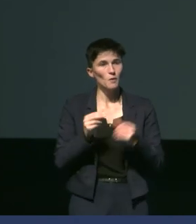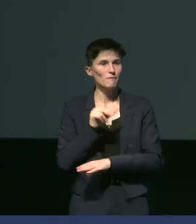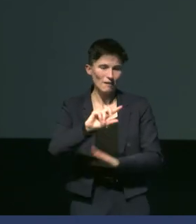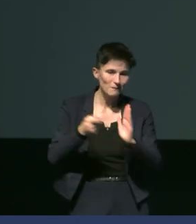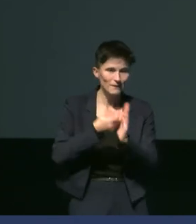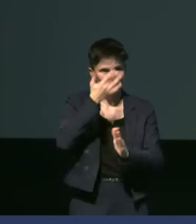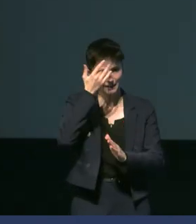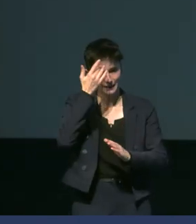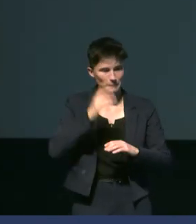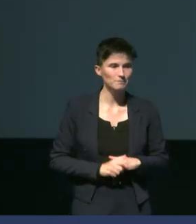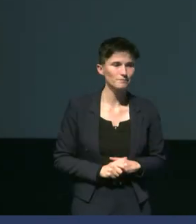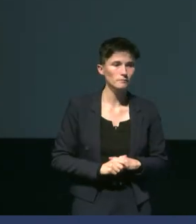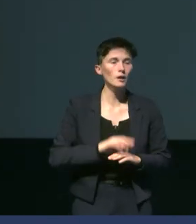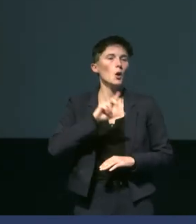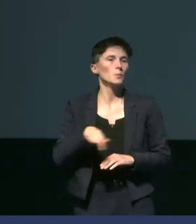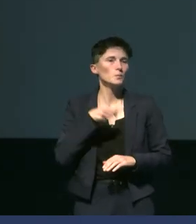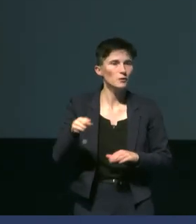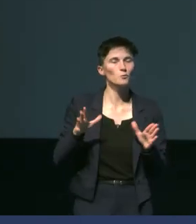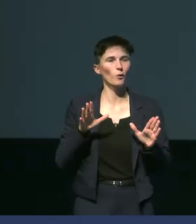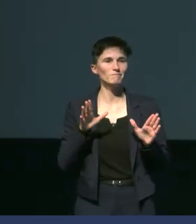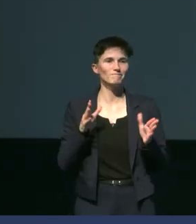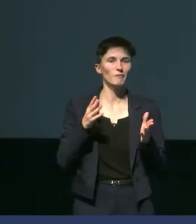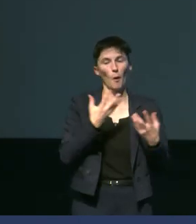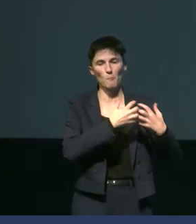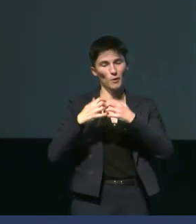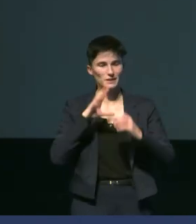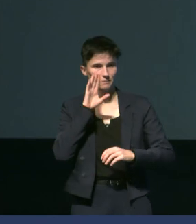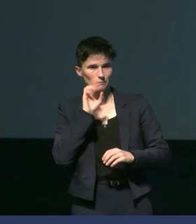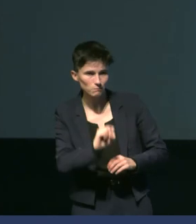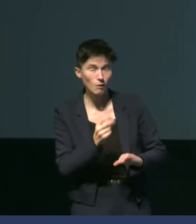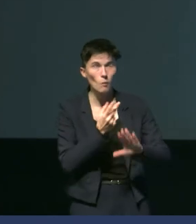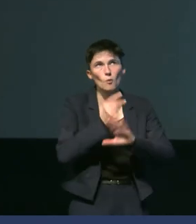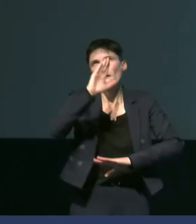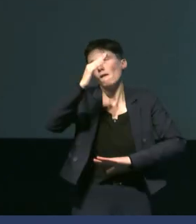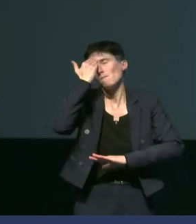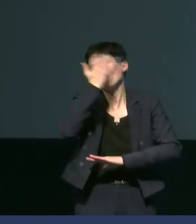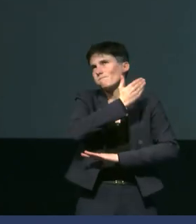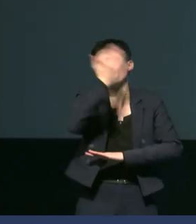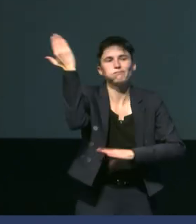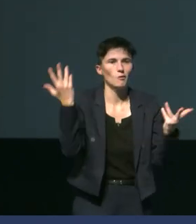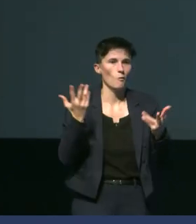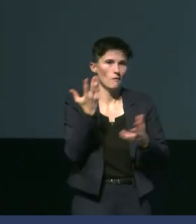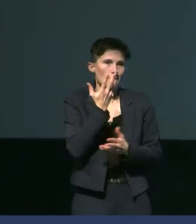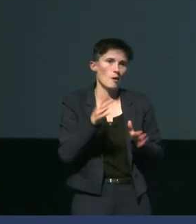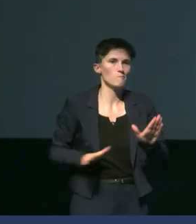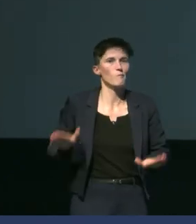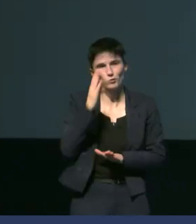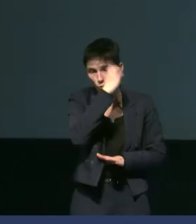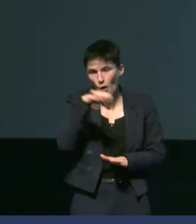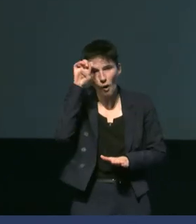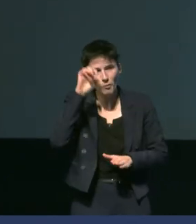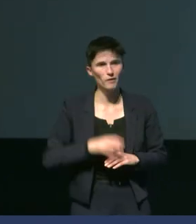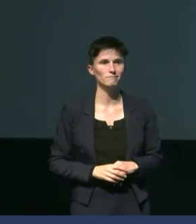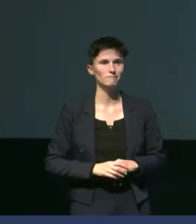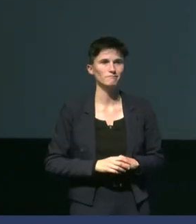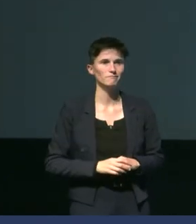'été. Forcément, sur cette banquise, peut-être les plus charismatiques, les manchots empereurs. Ici, on est sur des individus